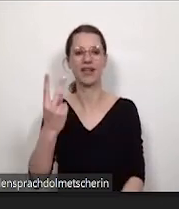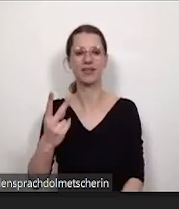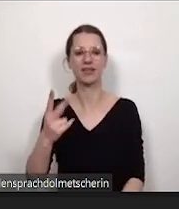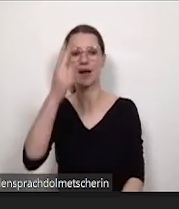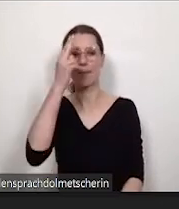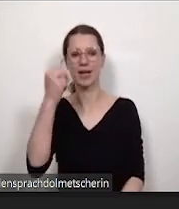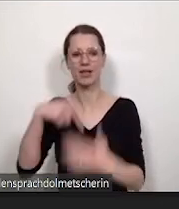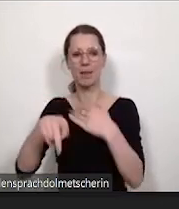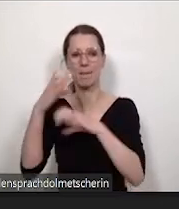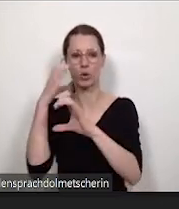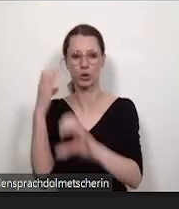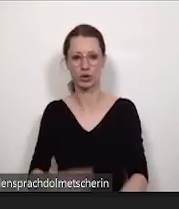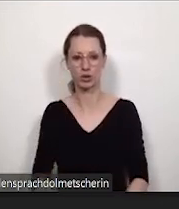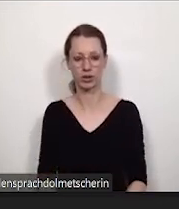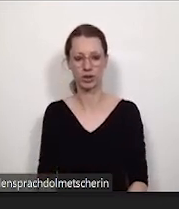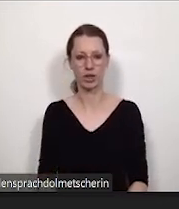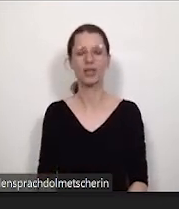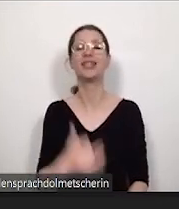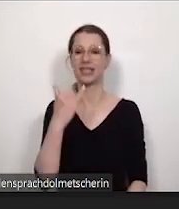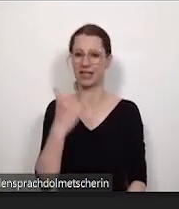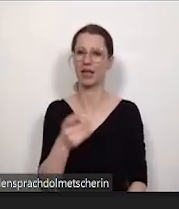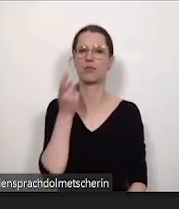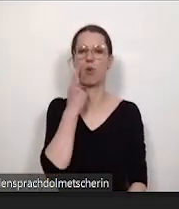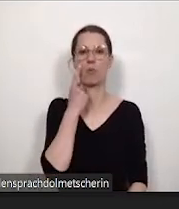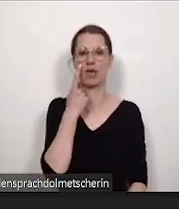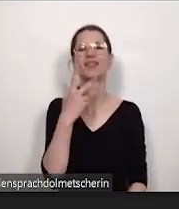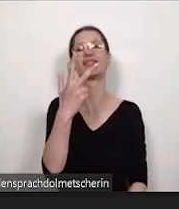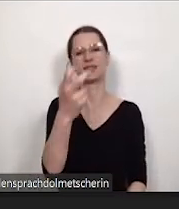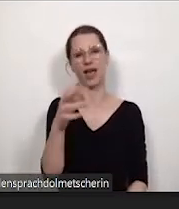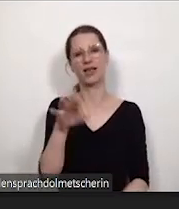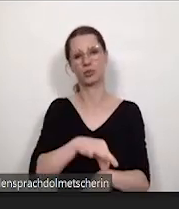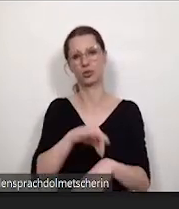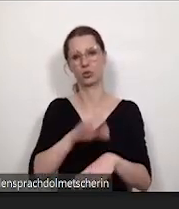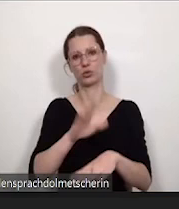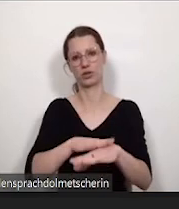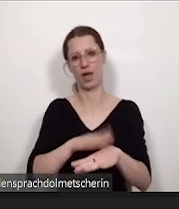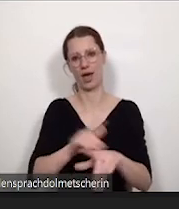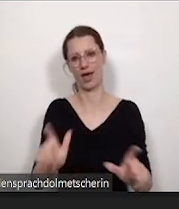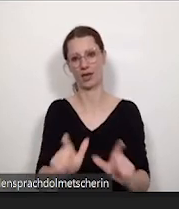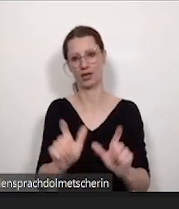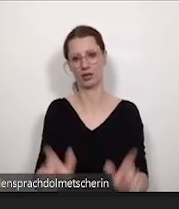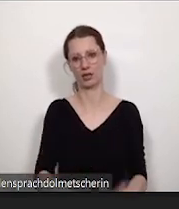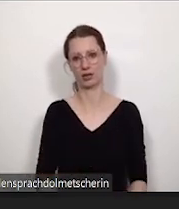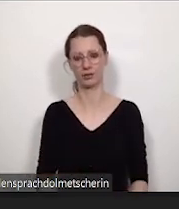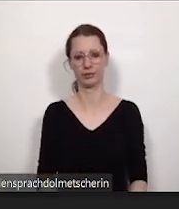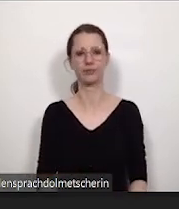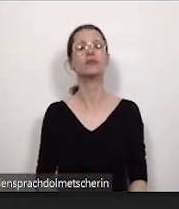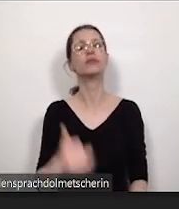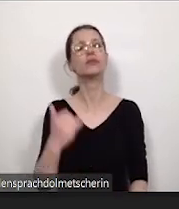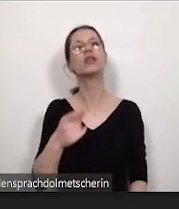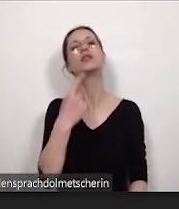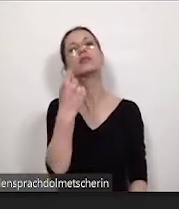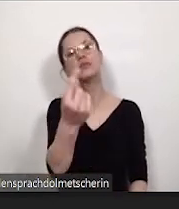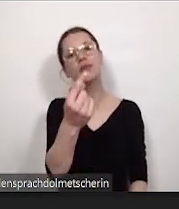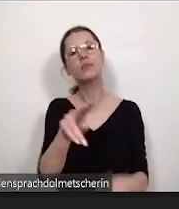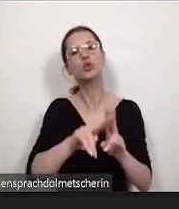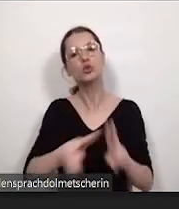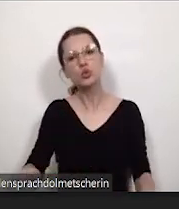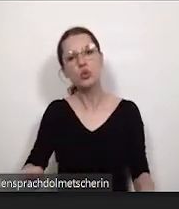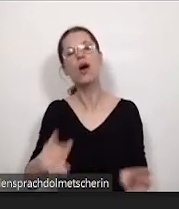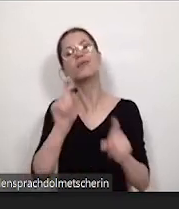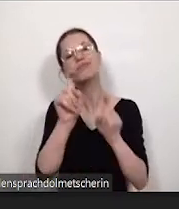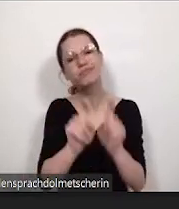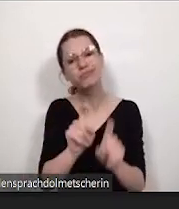ausprobieren. Dafür haben wir 30 Minuten Zeit. Da können Sie einfach mal in Ruhe durchklicken, spielen,